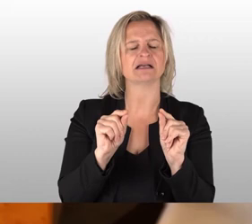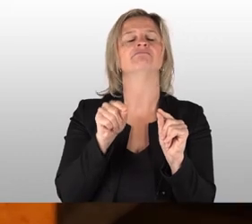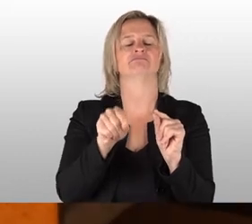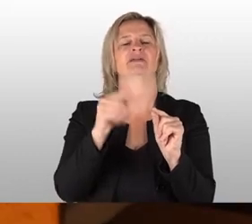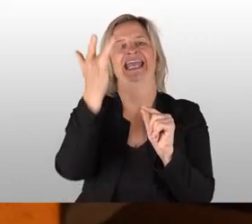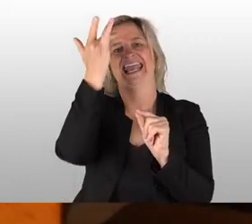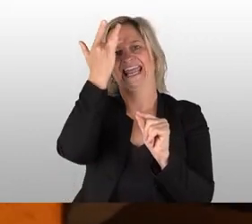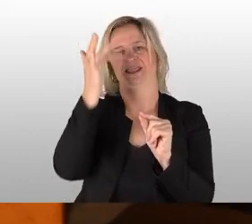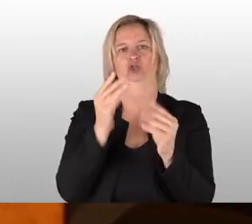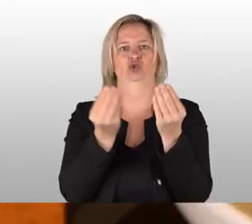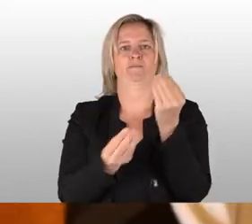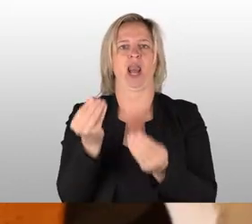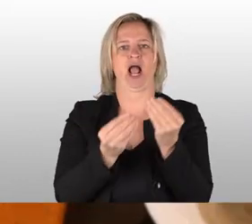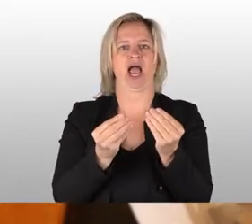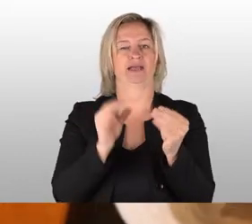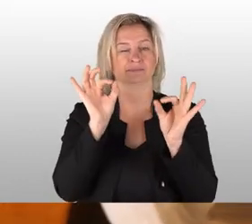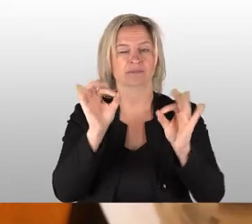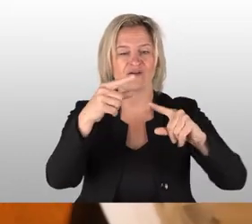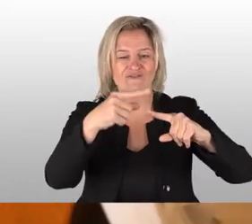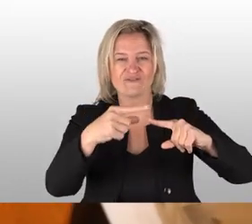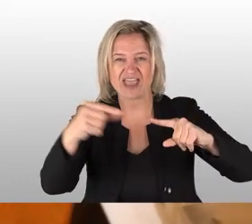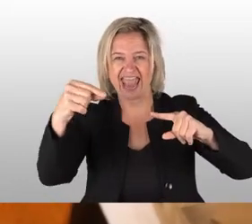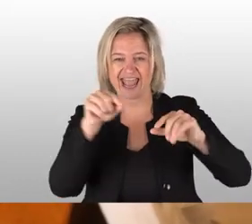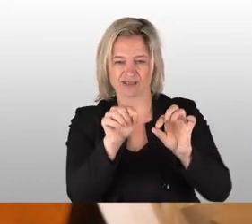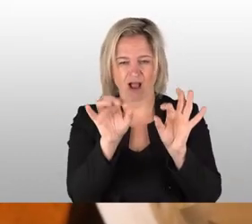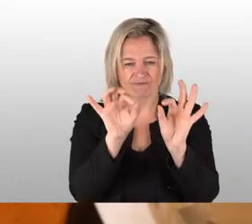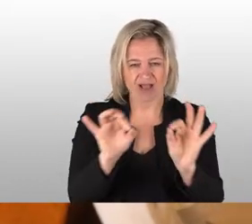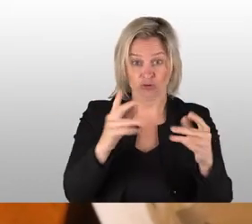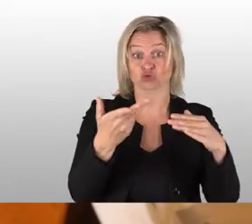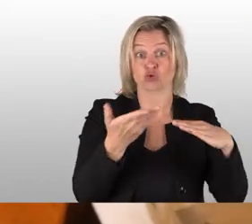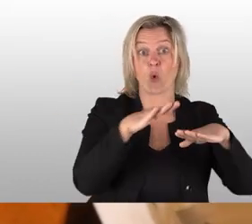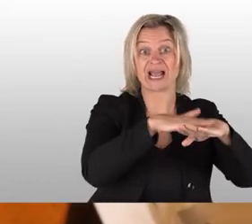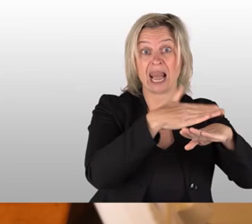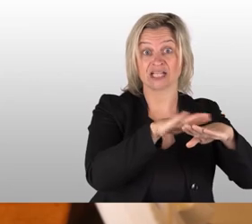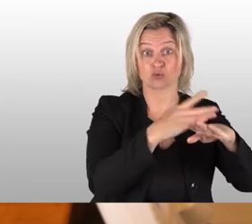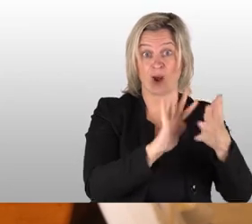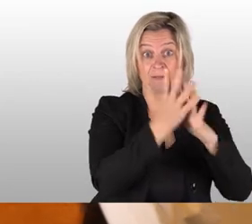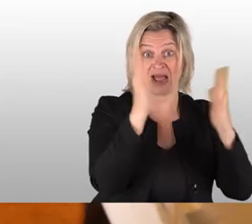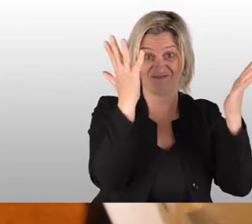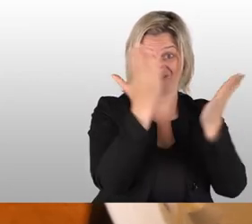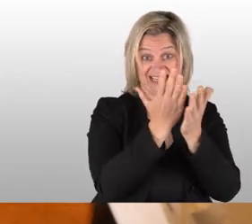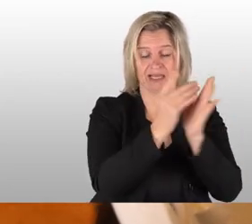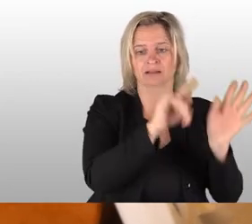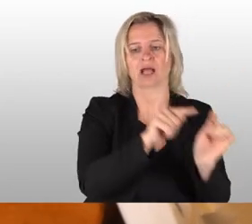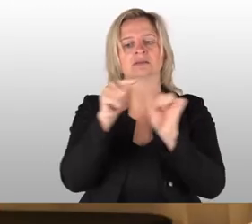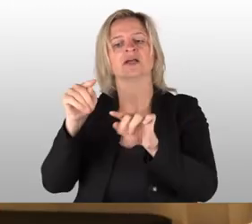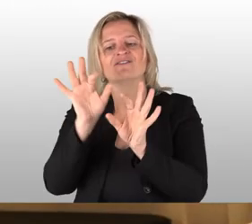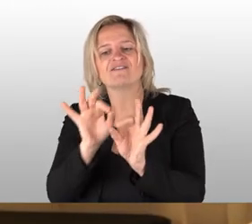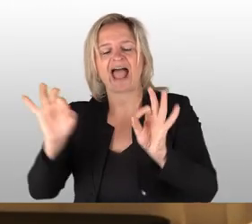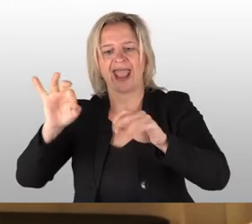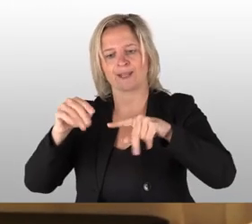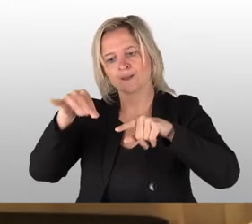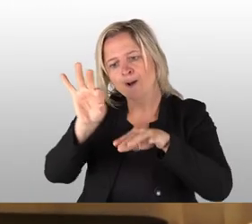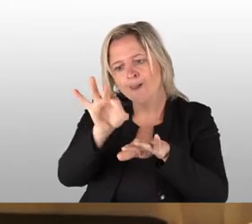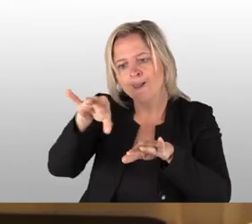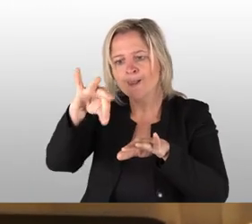nämlich die Indischmalerei, die mit Feder auf die schon glasierte und gebrannte Oberfläche des Porzellans aufgebracht